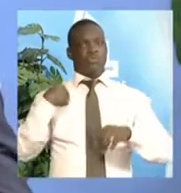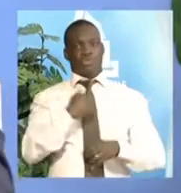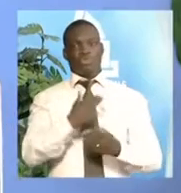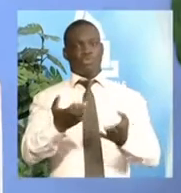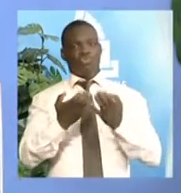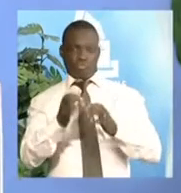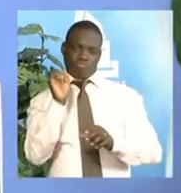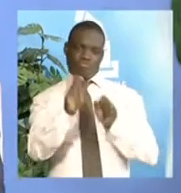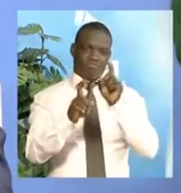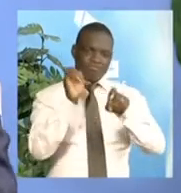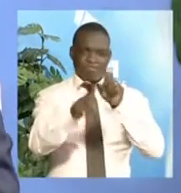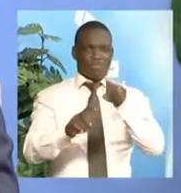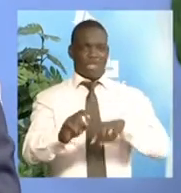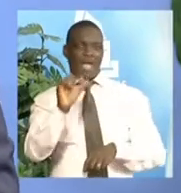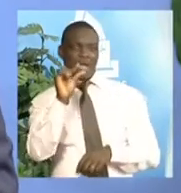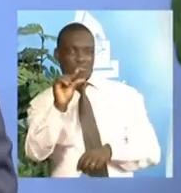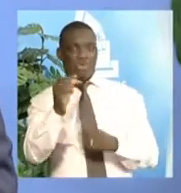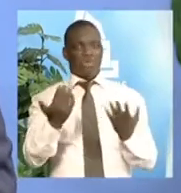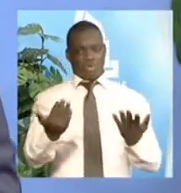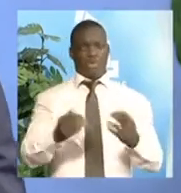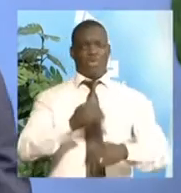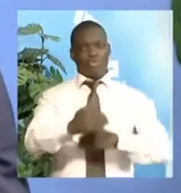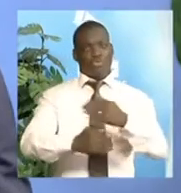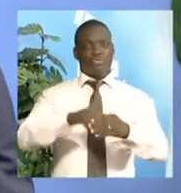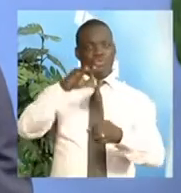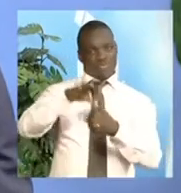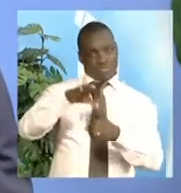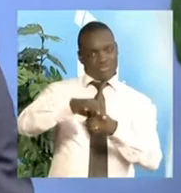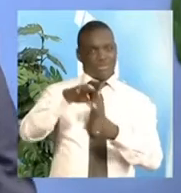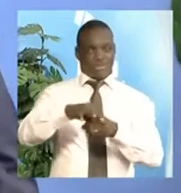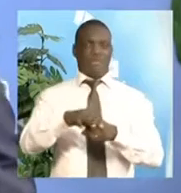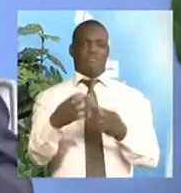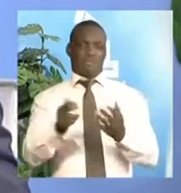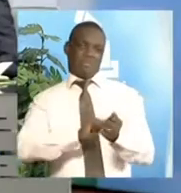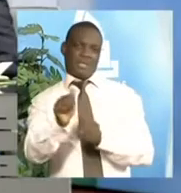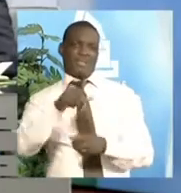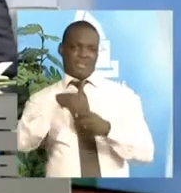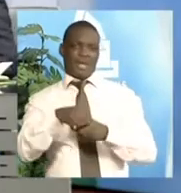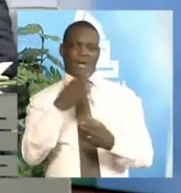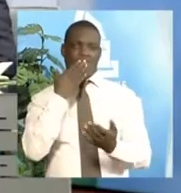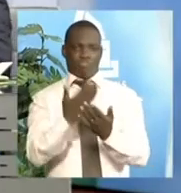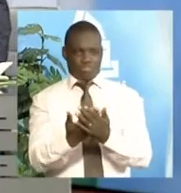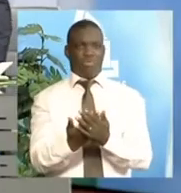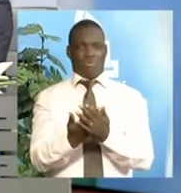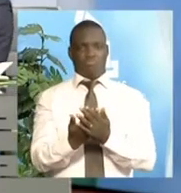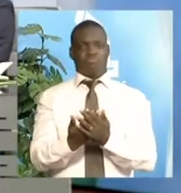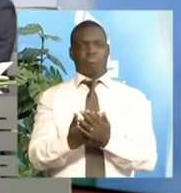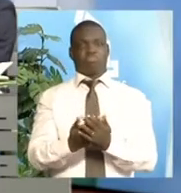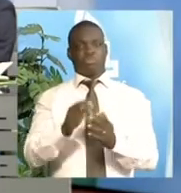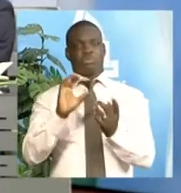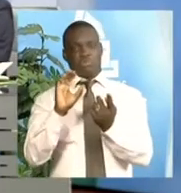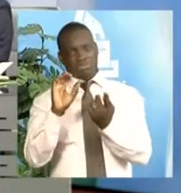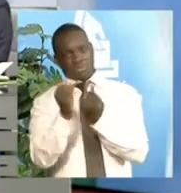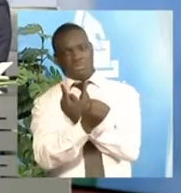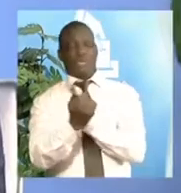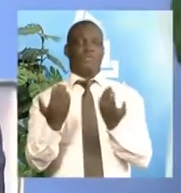processus qui s'est relativement déroulé dans un climat apaisé. Merci, M. le Président. Merci d'être passé nous